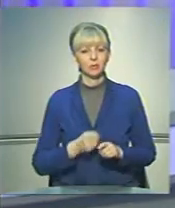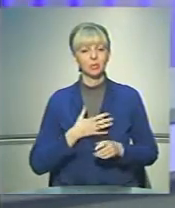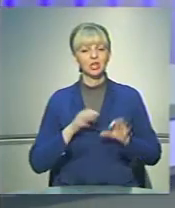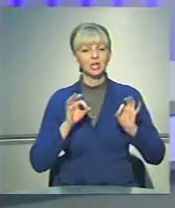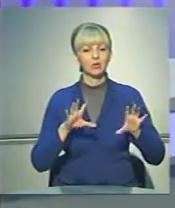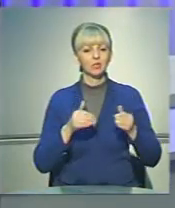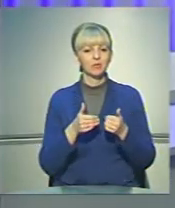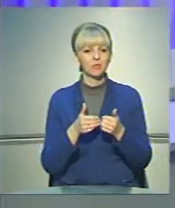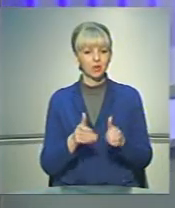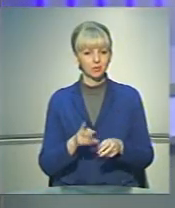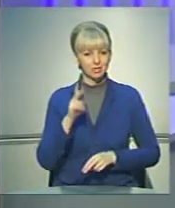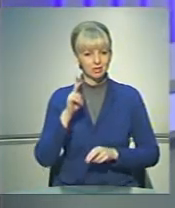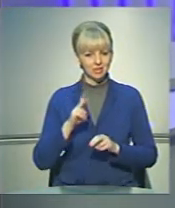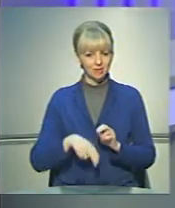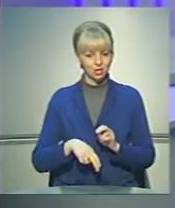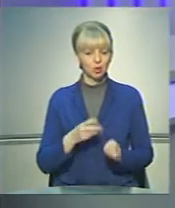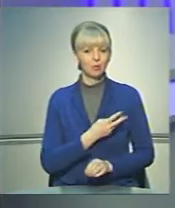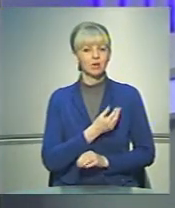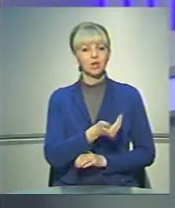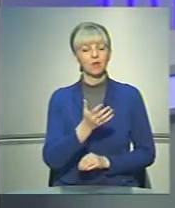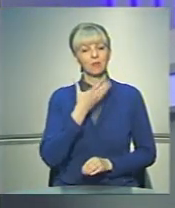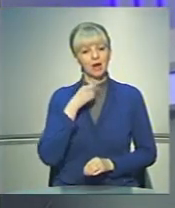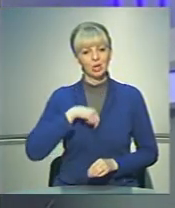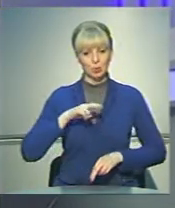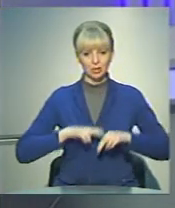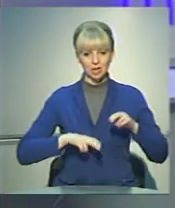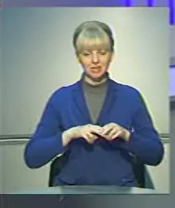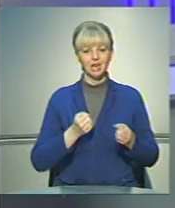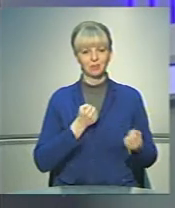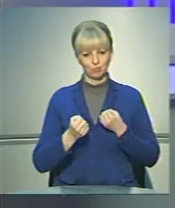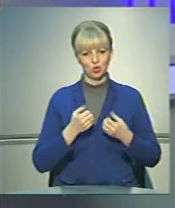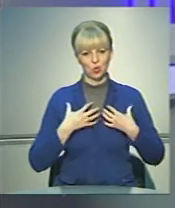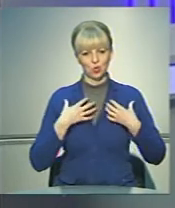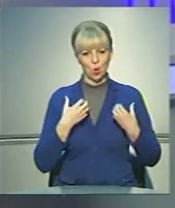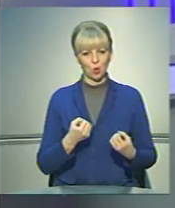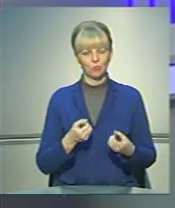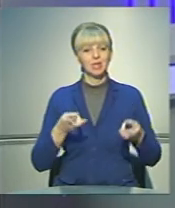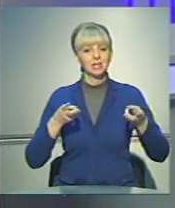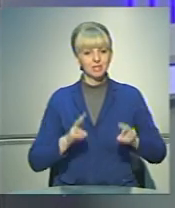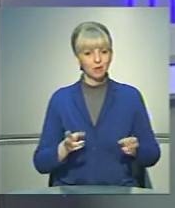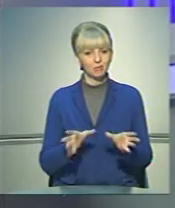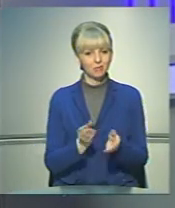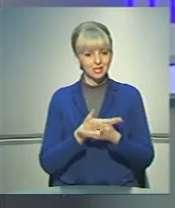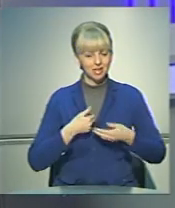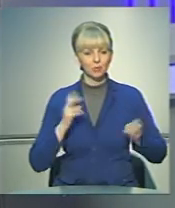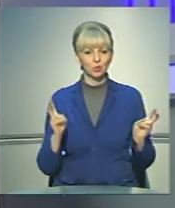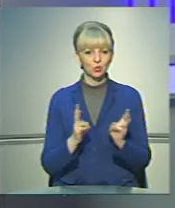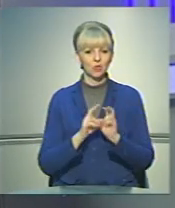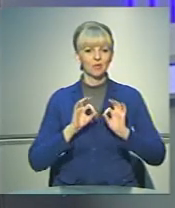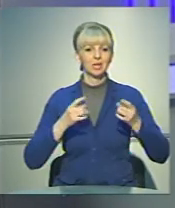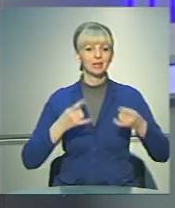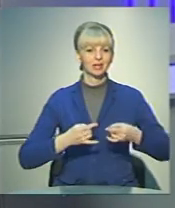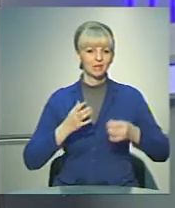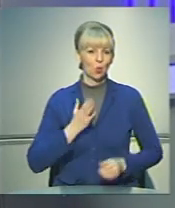наш інформаційний випуск завершено. Бажаю вам гарного настрою та міцного здоров'я. Залишайтеся з нами і до зустрічі в ефірі